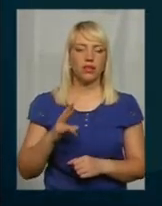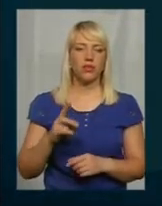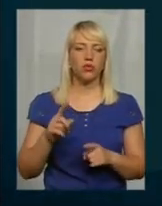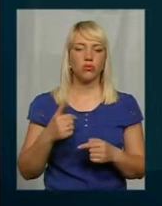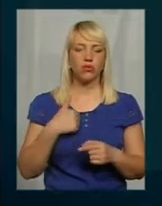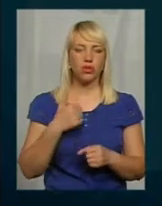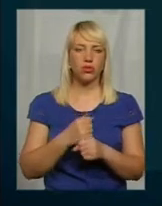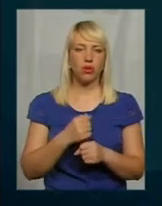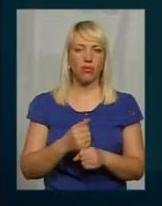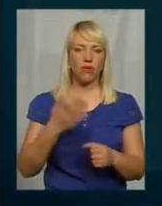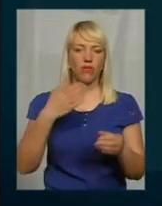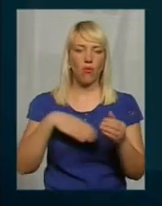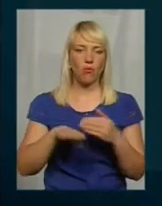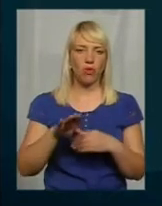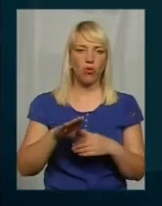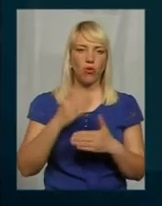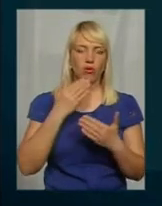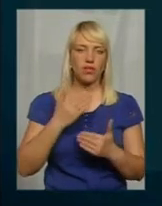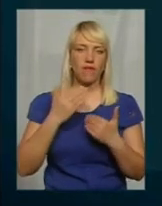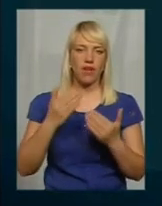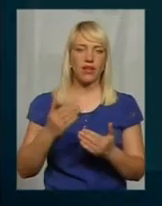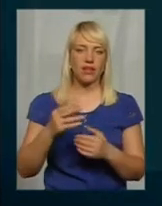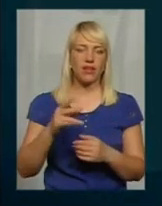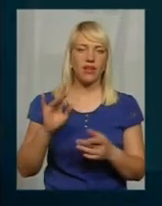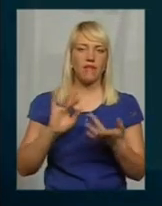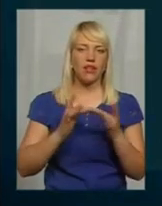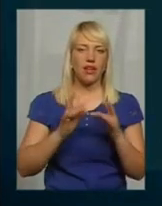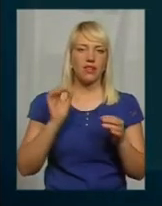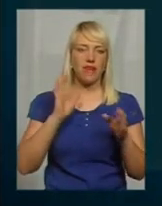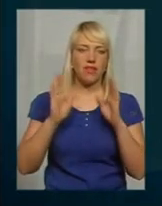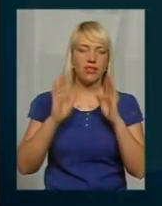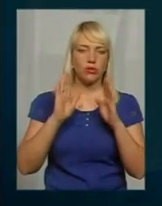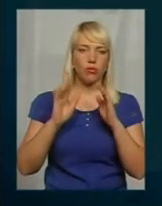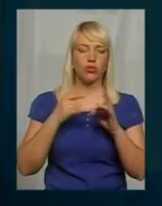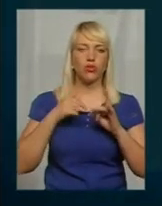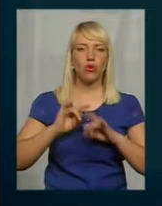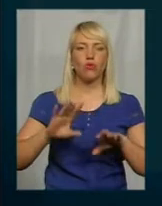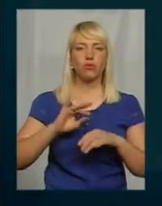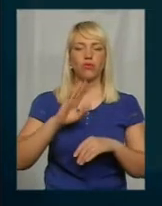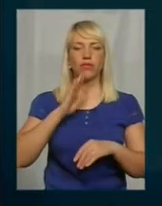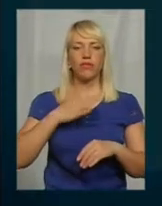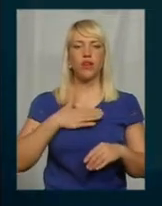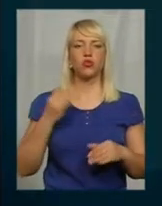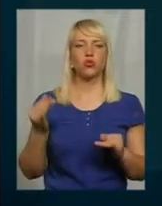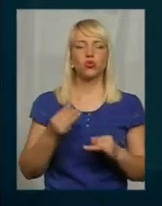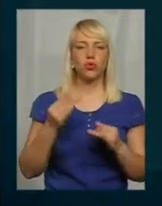відеозвернення в інтернеті, на фізбуці. Розповів цю нашу історію, запропонував людям купити в